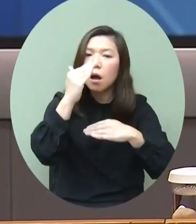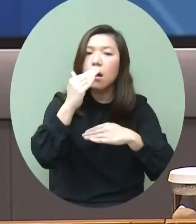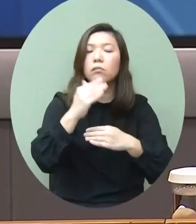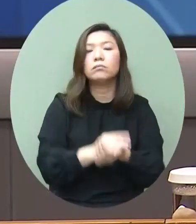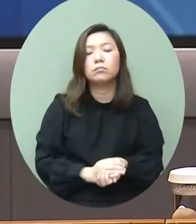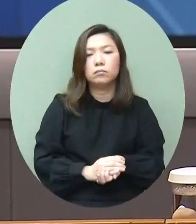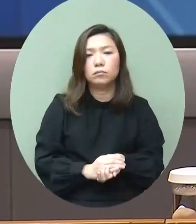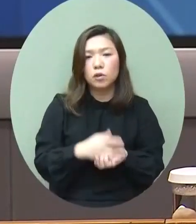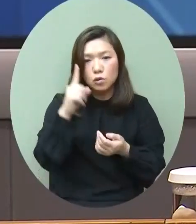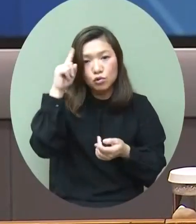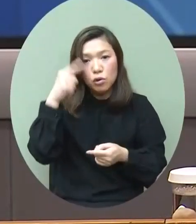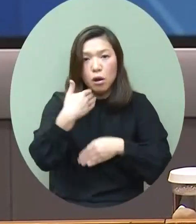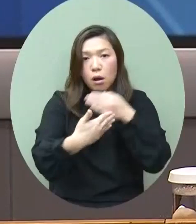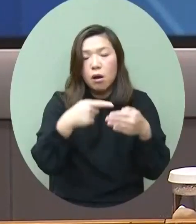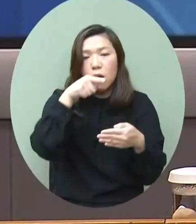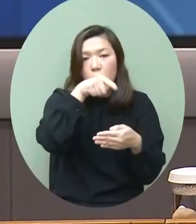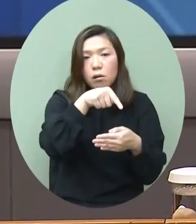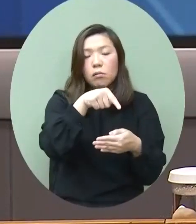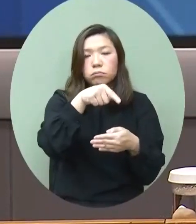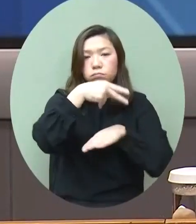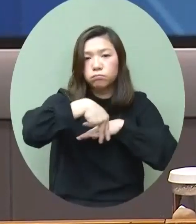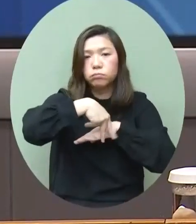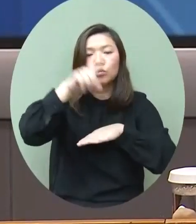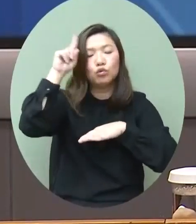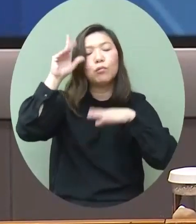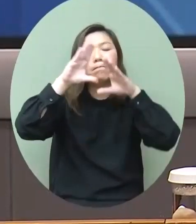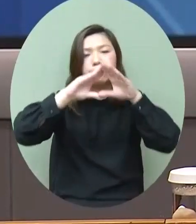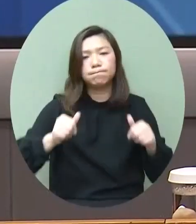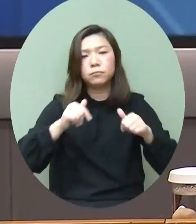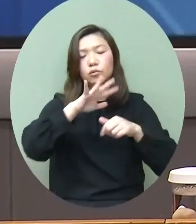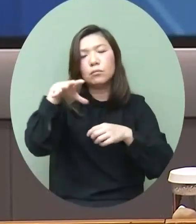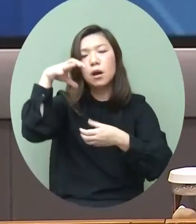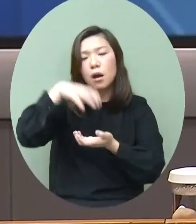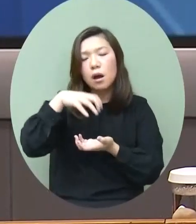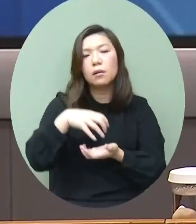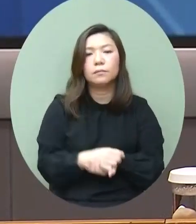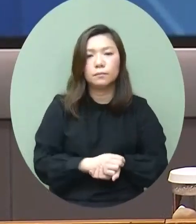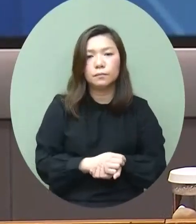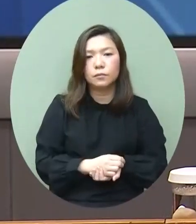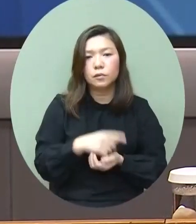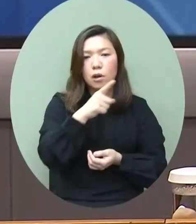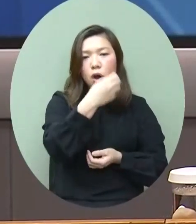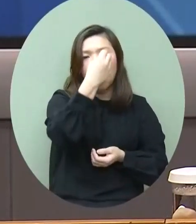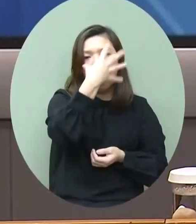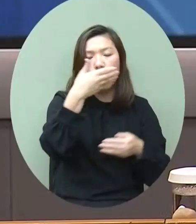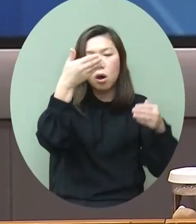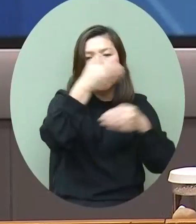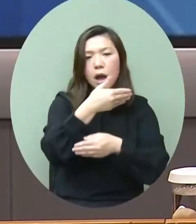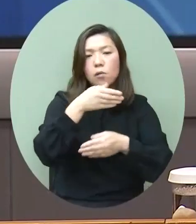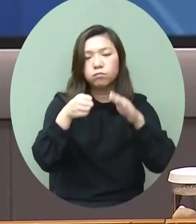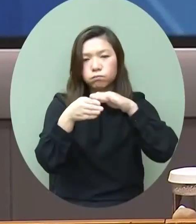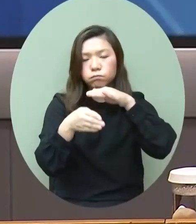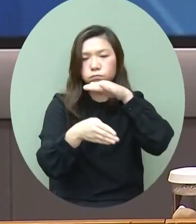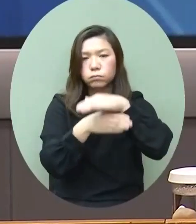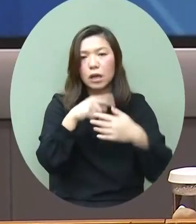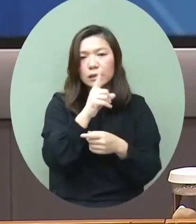希望通過這些措施能夠藉此緩解業界的壓力此外港交所也就上次公司通